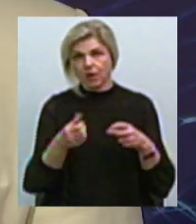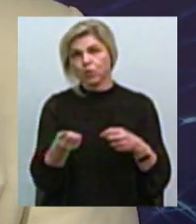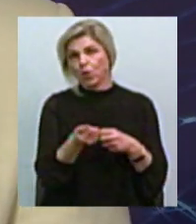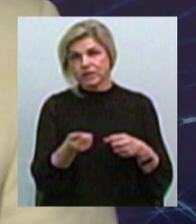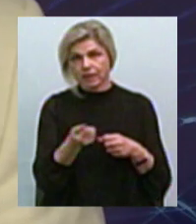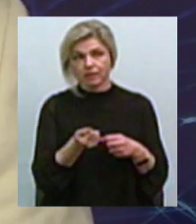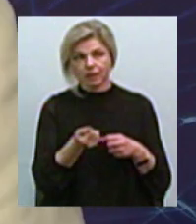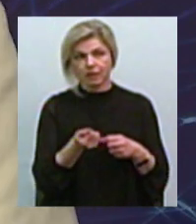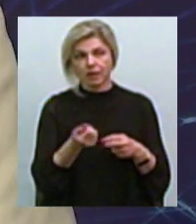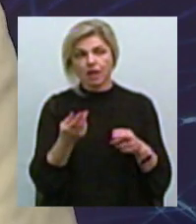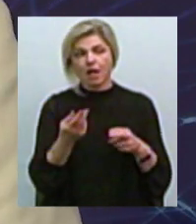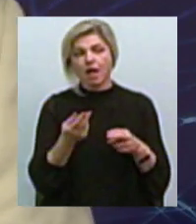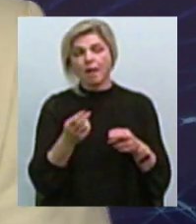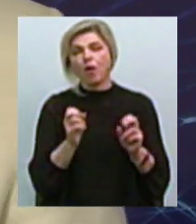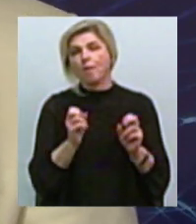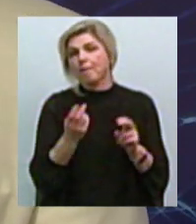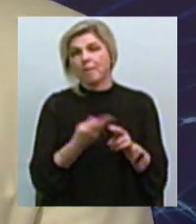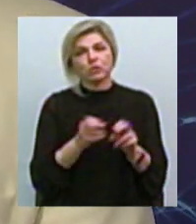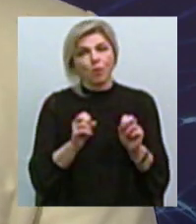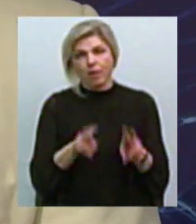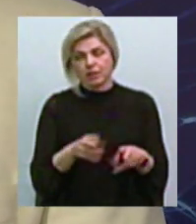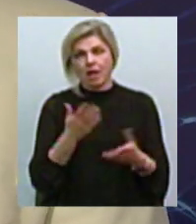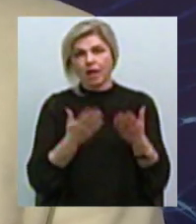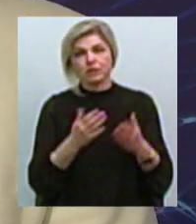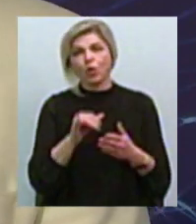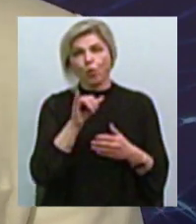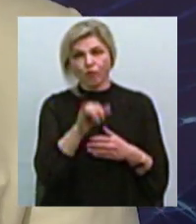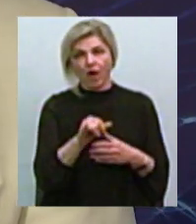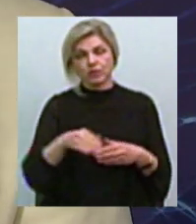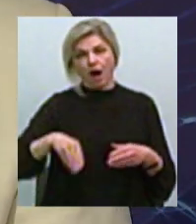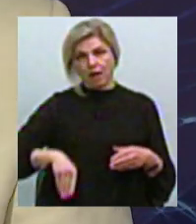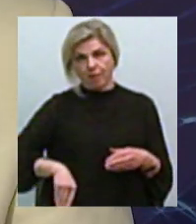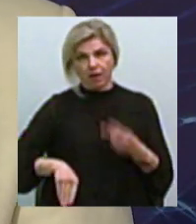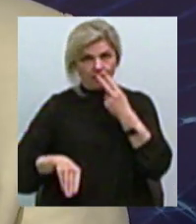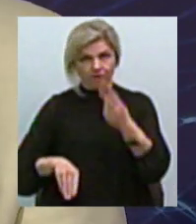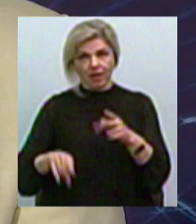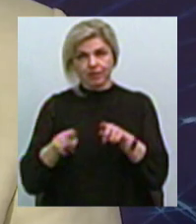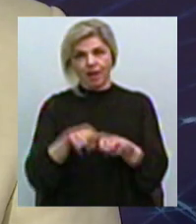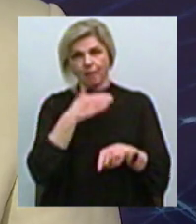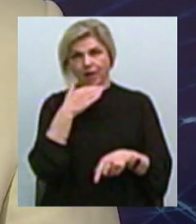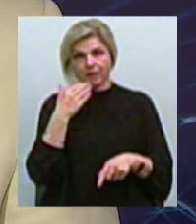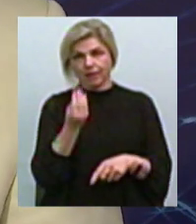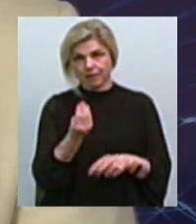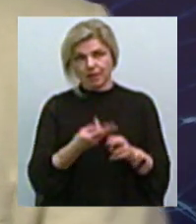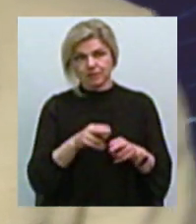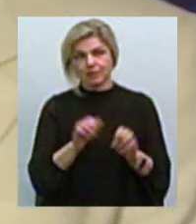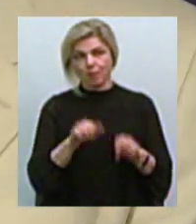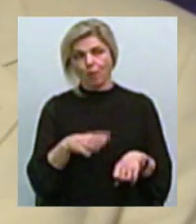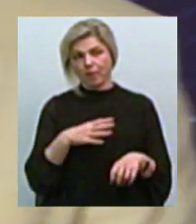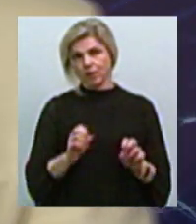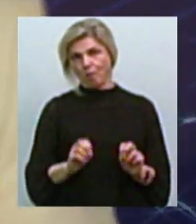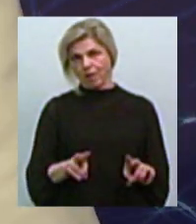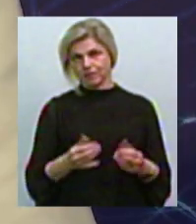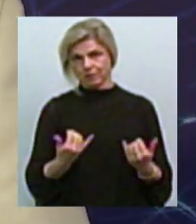безпечніше Тому що якщо у вас з карману виглядає ось така пачка грошей, то це може бути трохи небезпечно